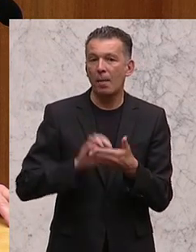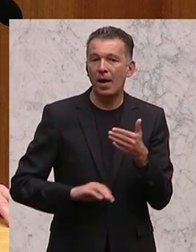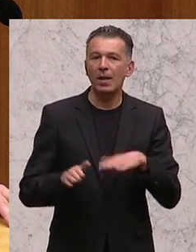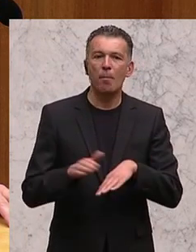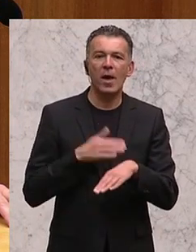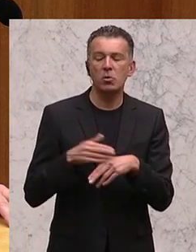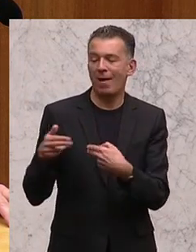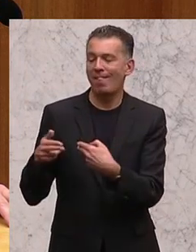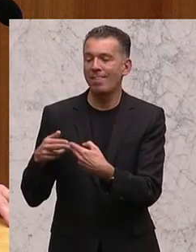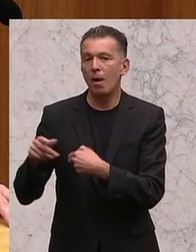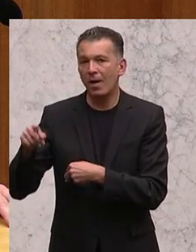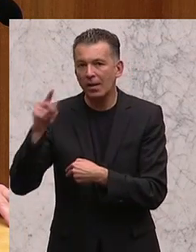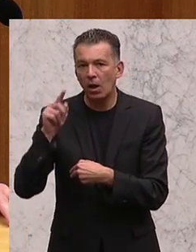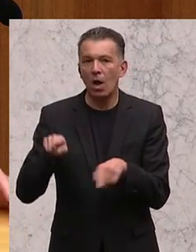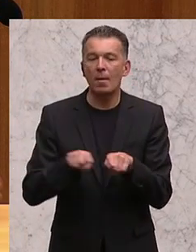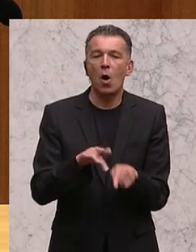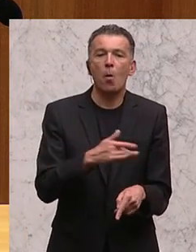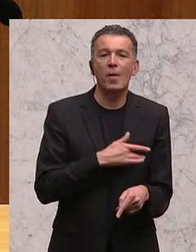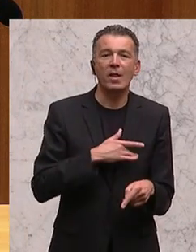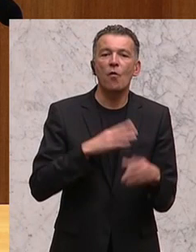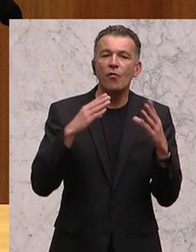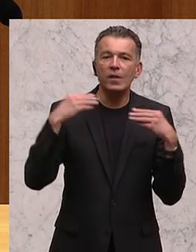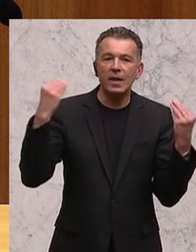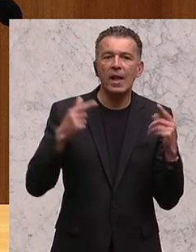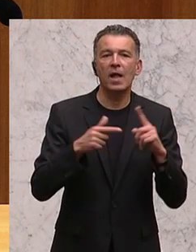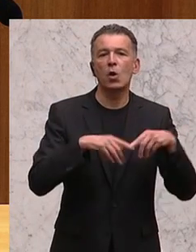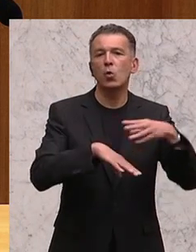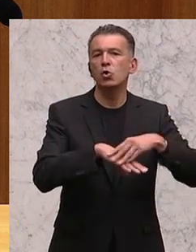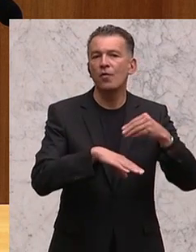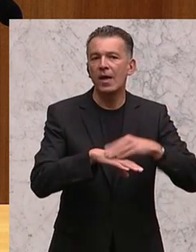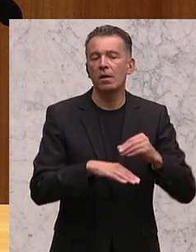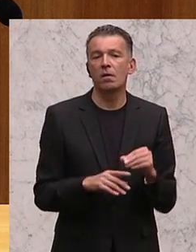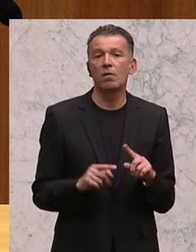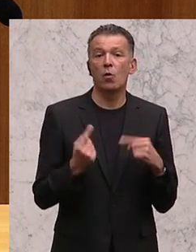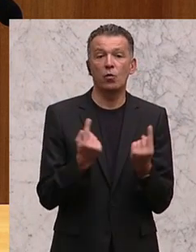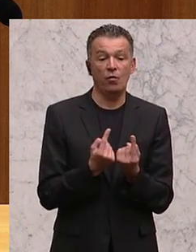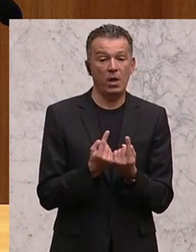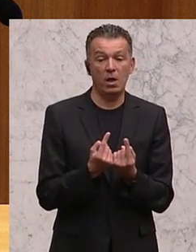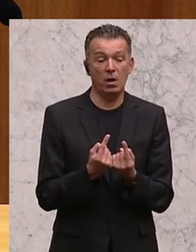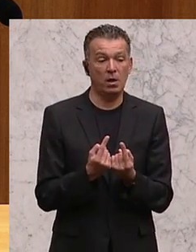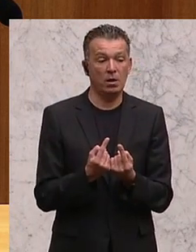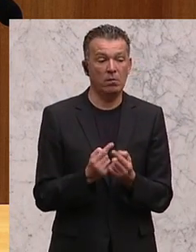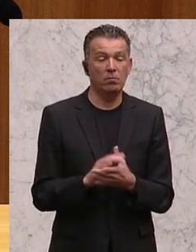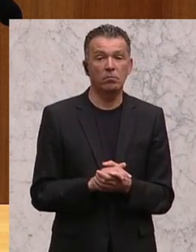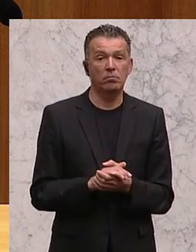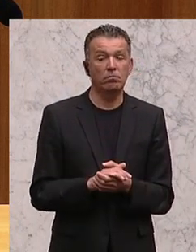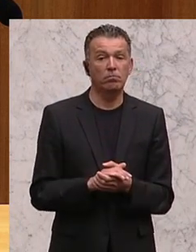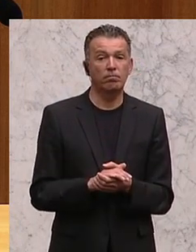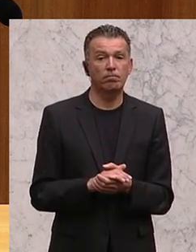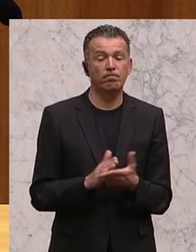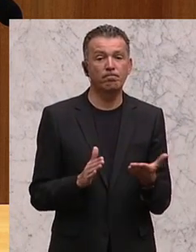unsere Nachbar Deutschland, aber das betrifft auch die Niederlande und Schweden. Und wir dürfen hier nicht durch diesen